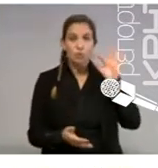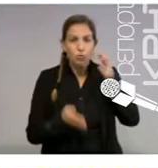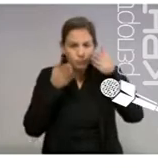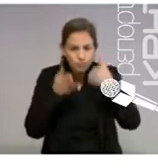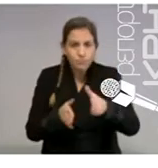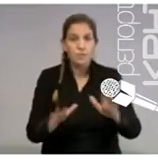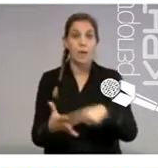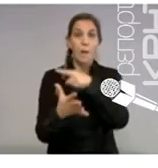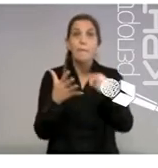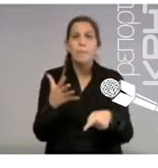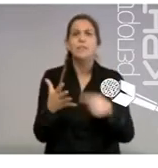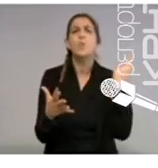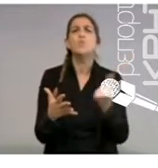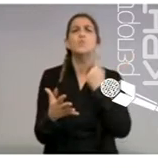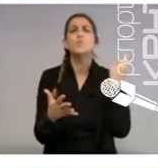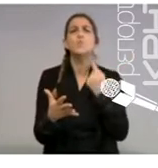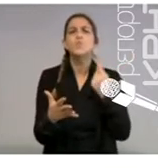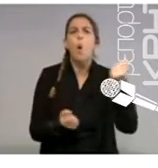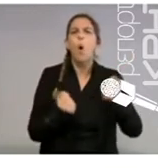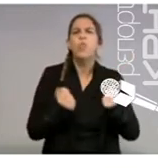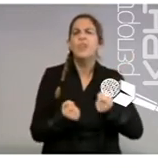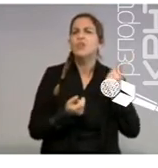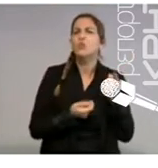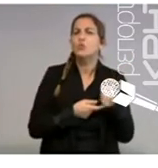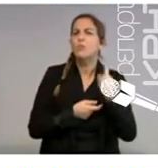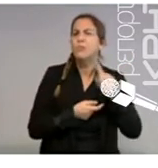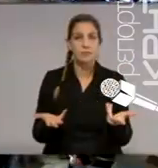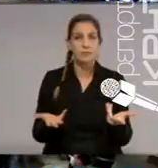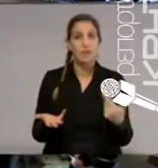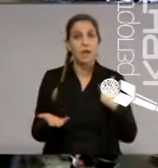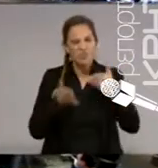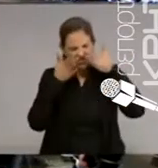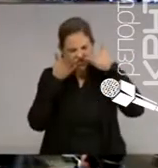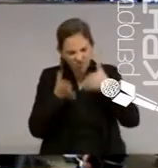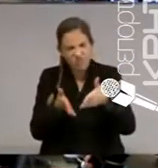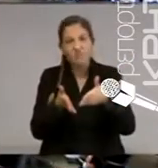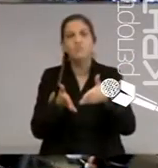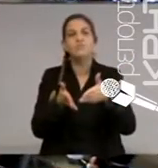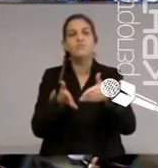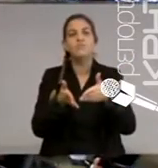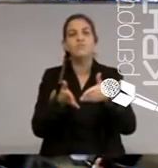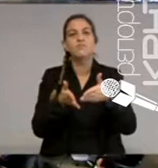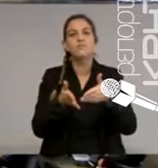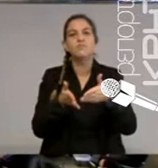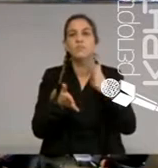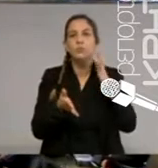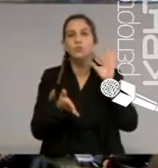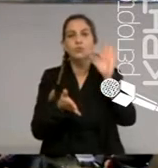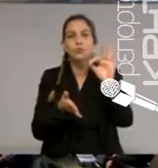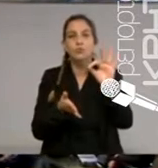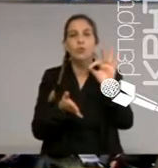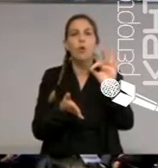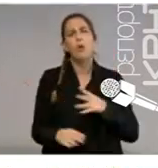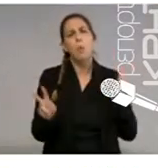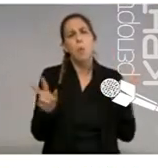Αυτό που έχει τεθεί σε προτεραιότητα είναι η ασφάλεια στους δρόμους και οι επεμβάσεις βελτίωσης σε 7.000 επικίνδυνα σημεία σε